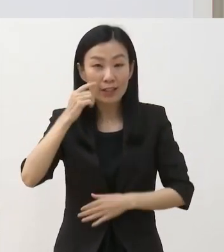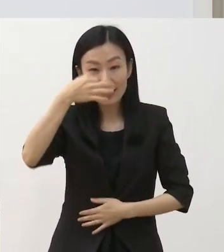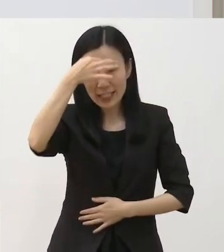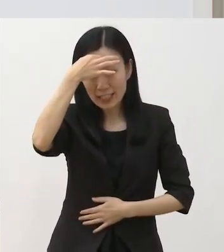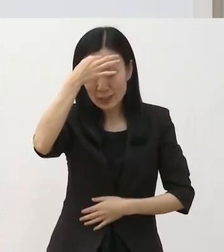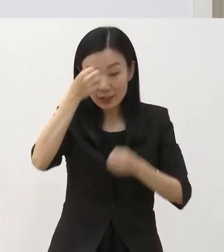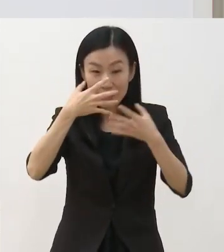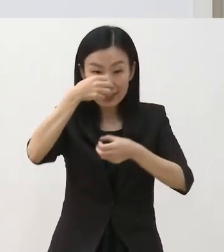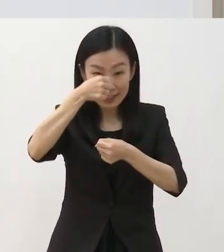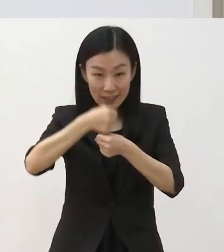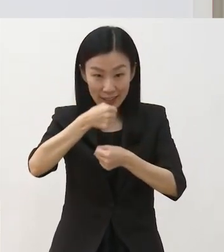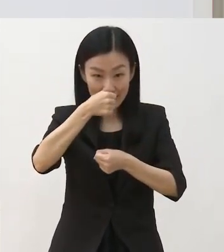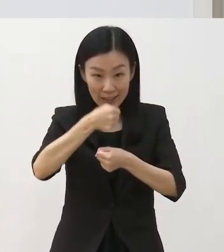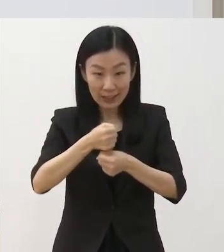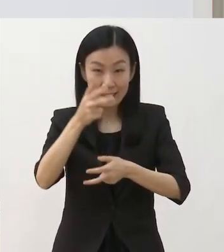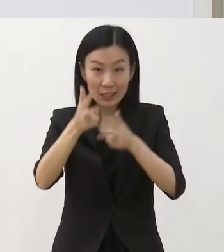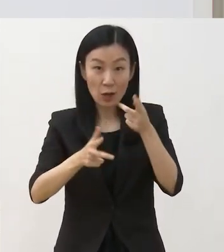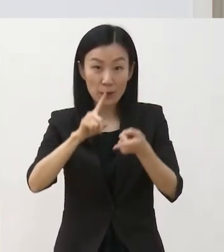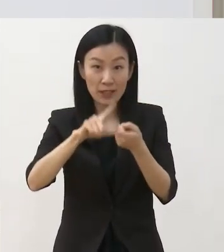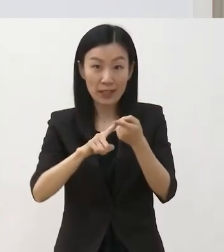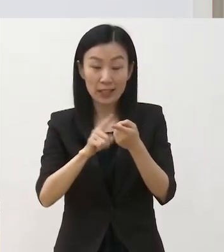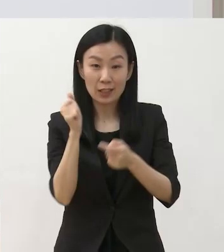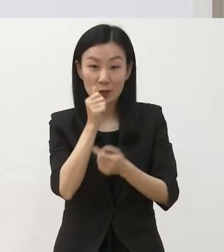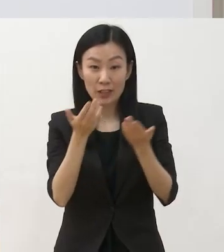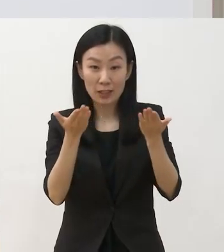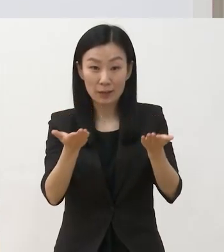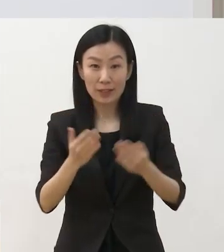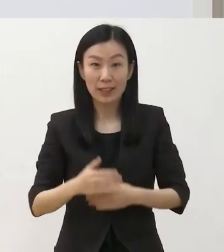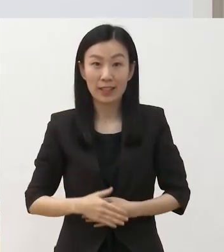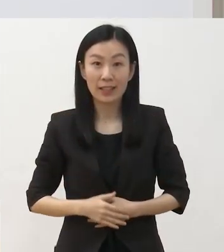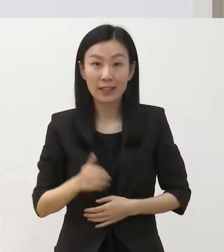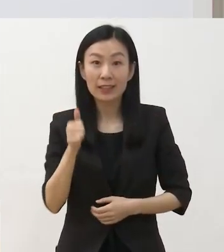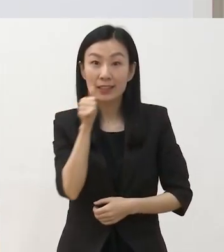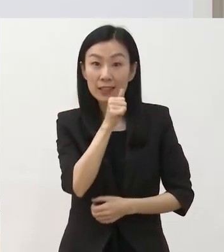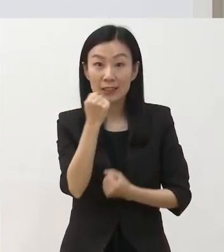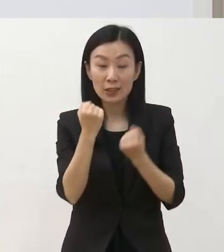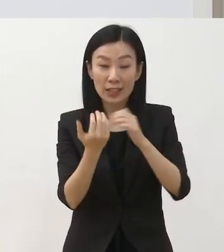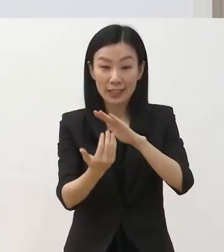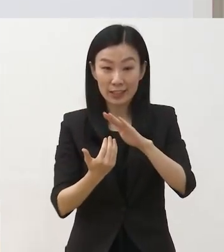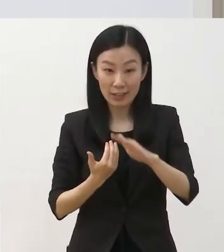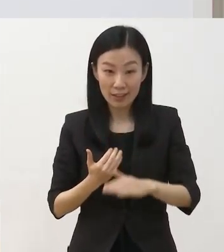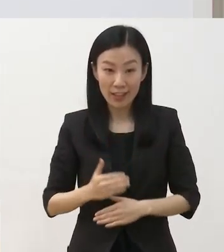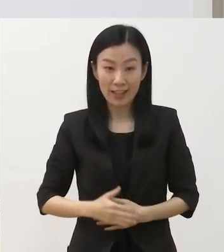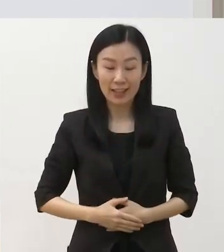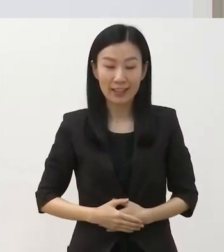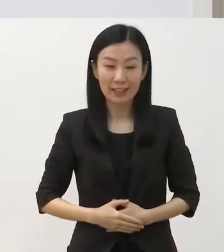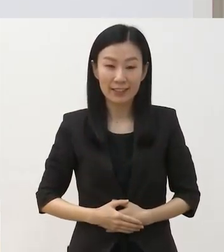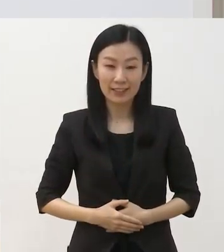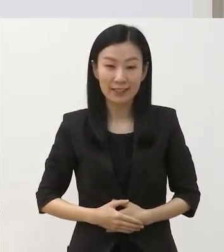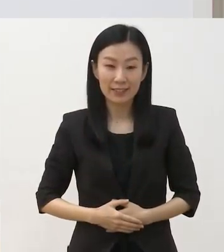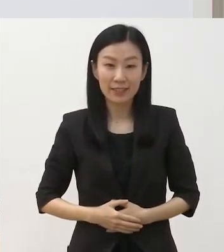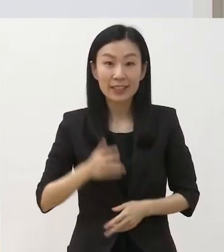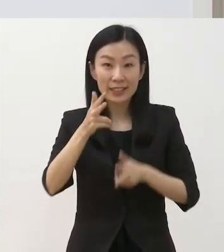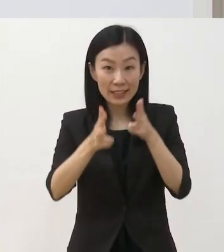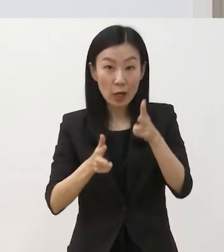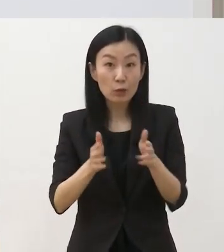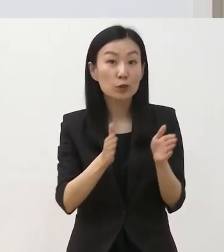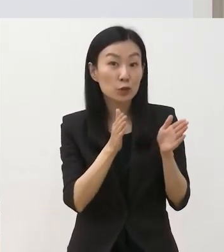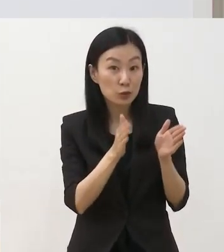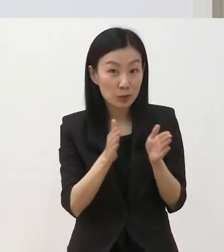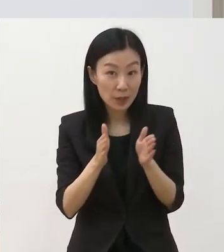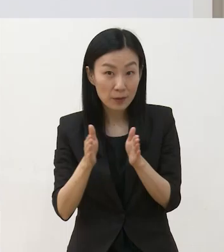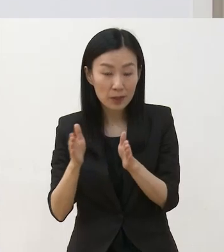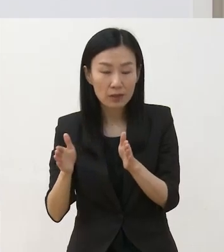설명드리겠습니다 설명드리기에 앞서서 공연예술 창작산실 사업을 준비하면서